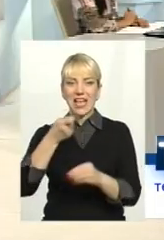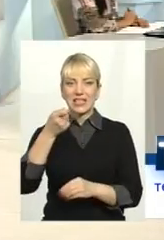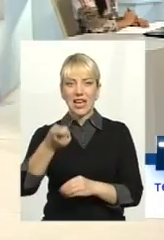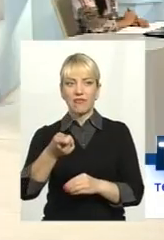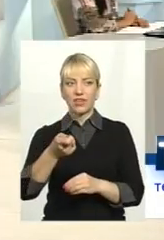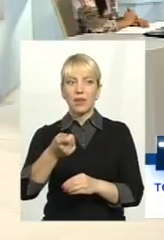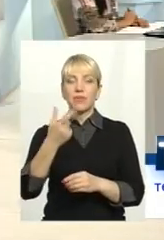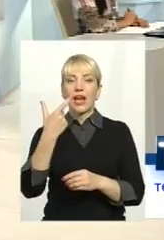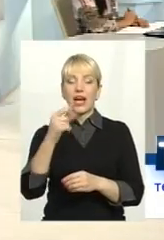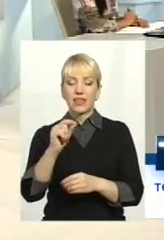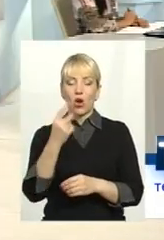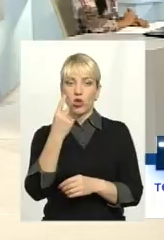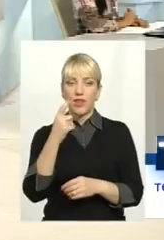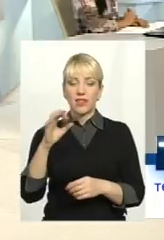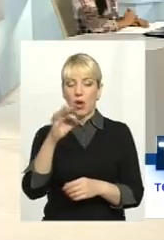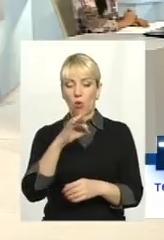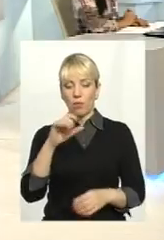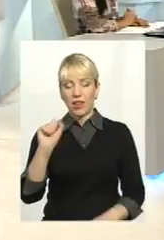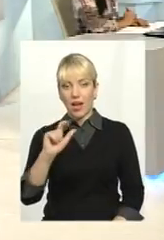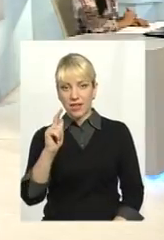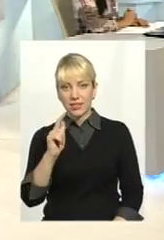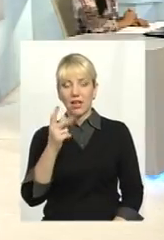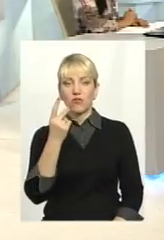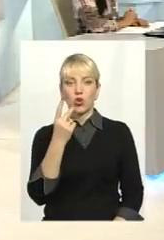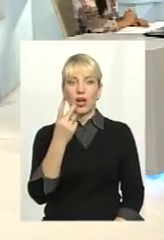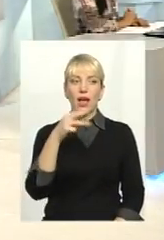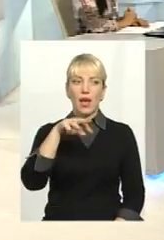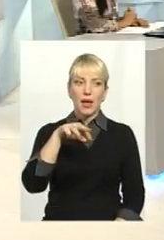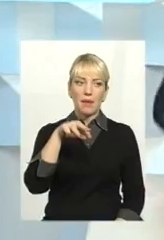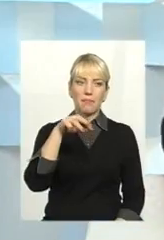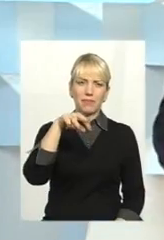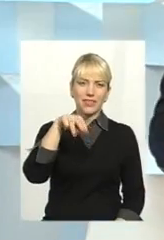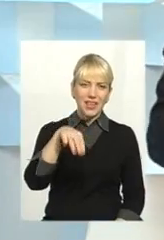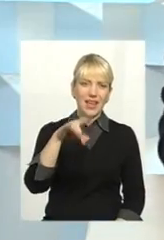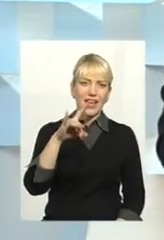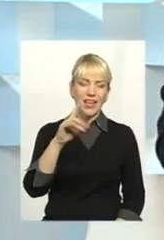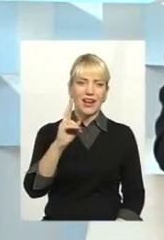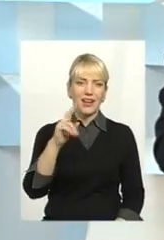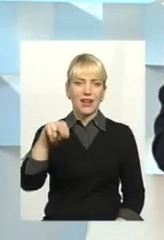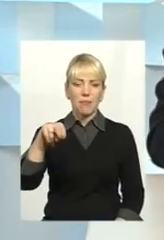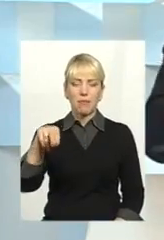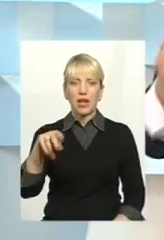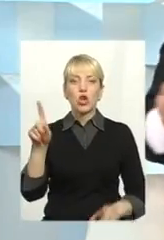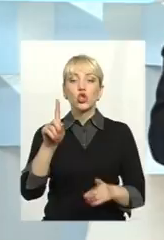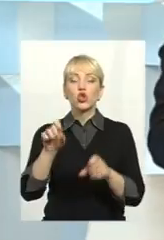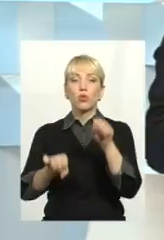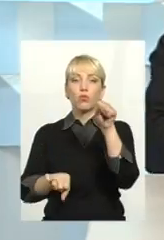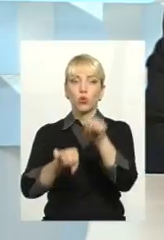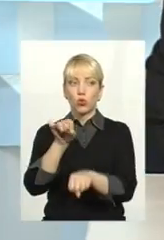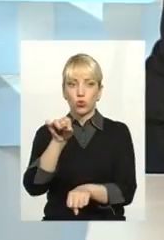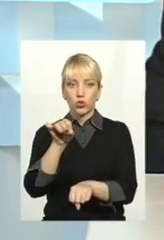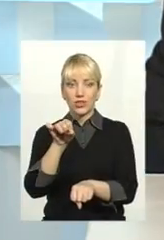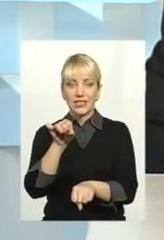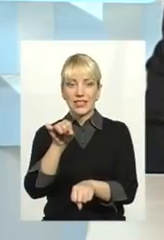одна на облгаз, на міськгаз, друга на НКРКП, про те, що він порушує ліцензійні